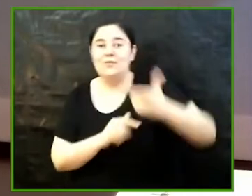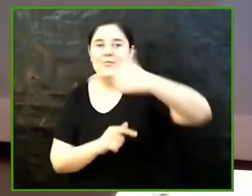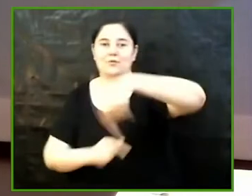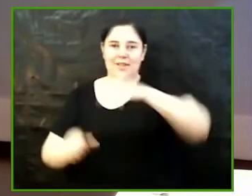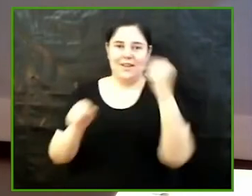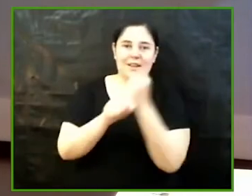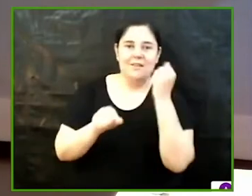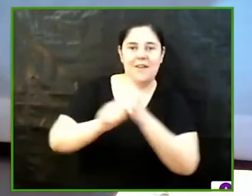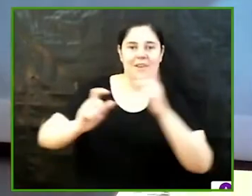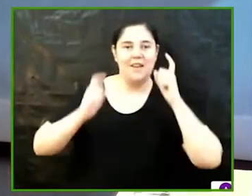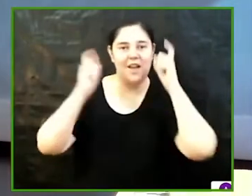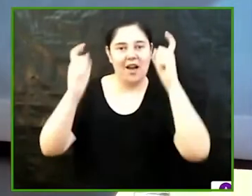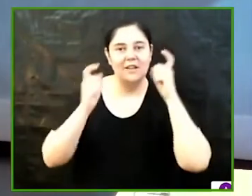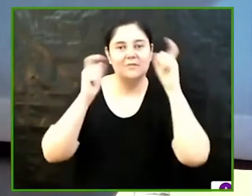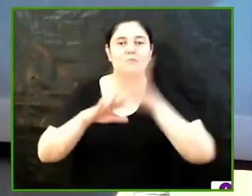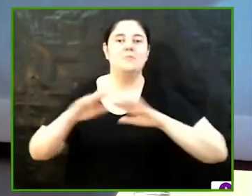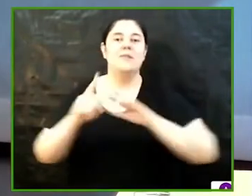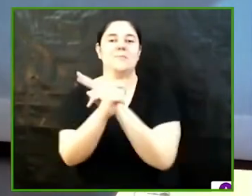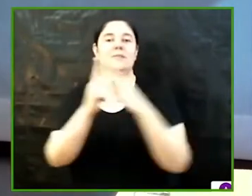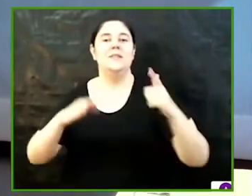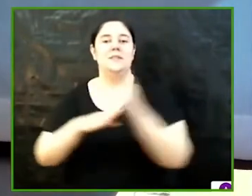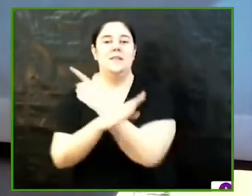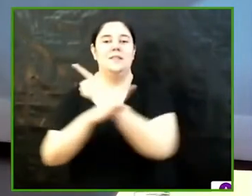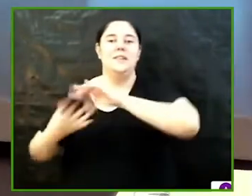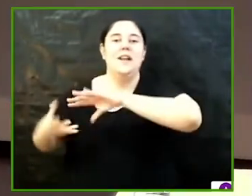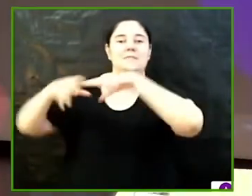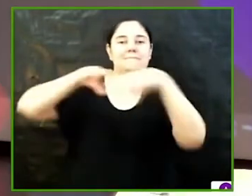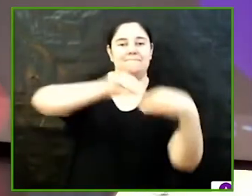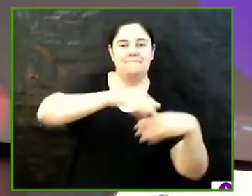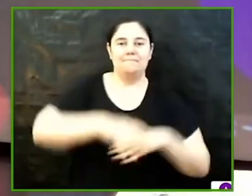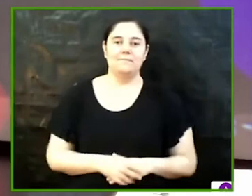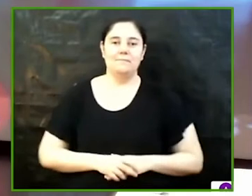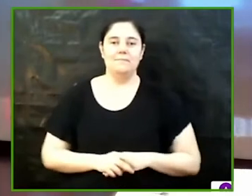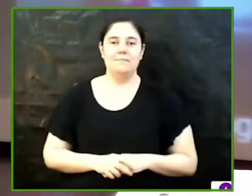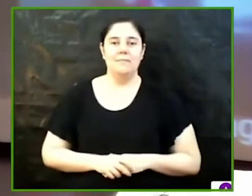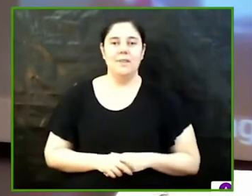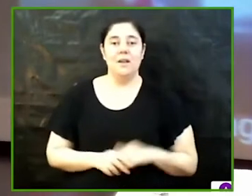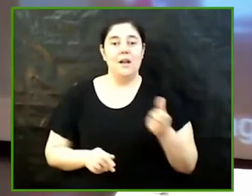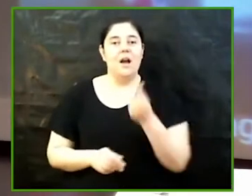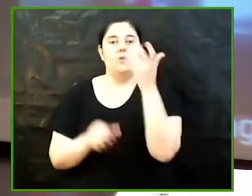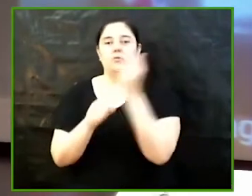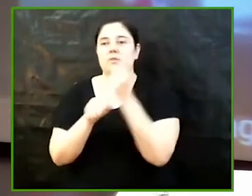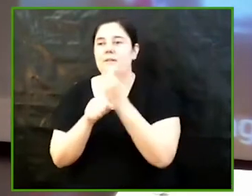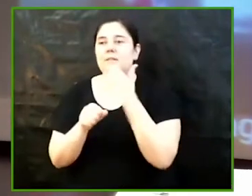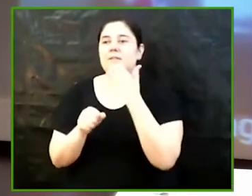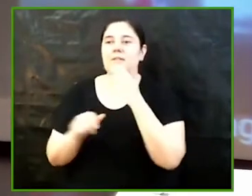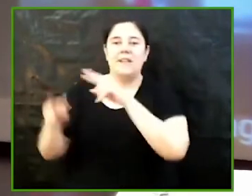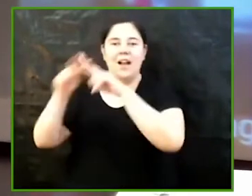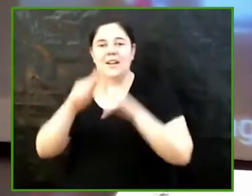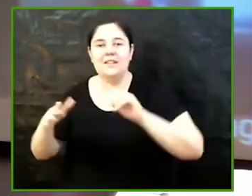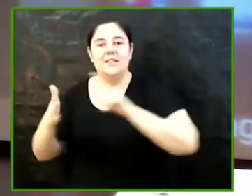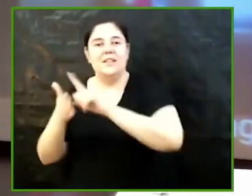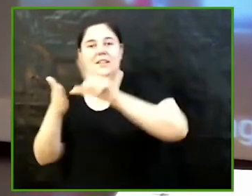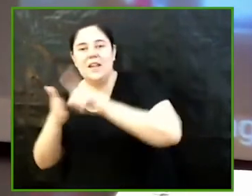i aplicar la perspectiva de gènere en els vostres treballs. Hi ha hagut treballs des de l'anàlisi literari, musicològic o obres